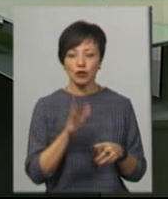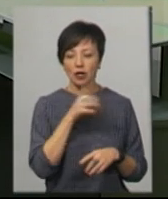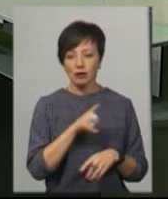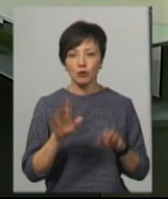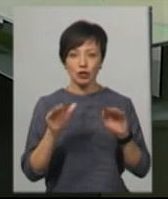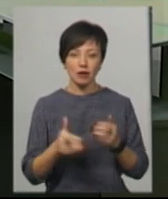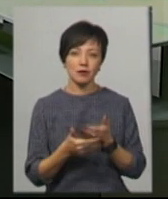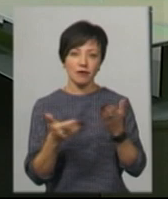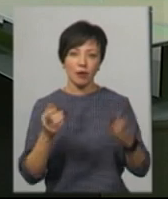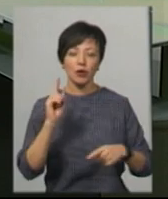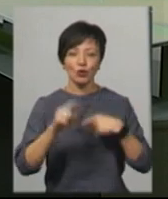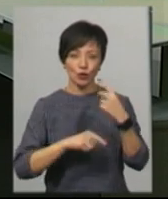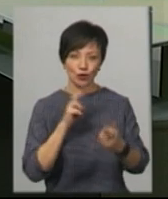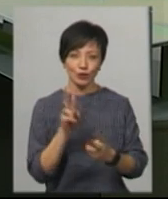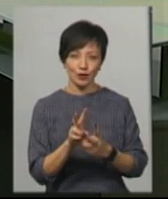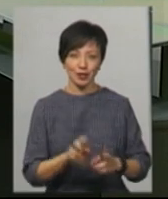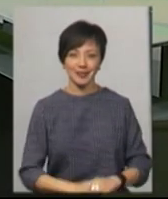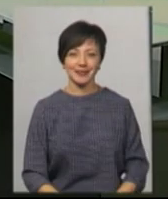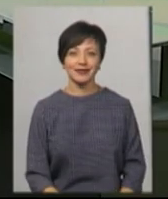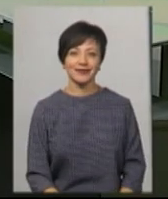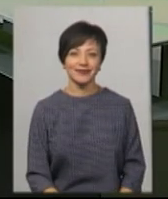попрощатися з вами до 20.30.